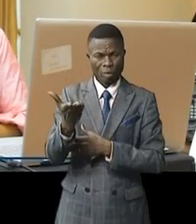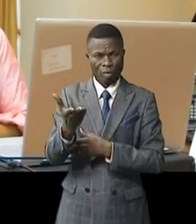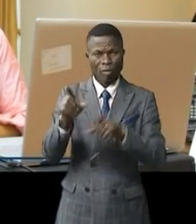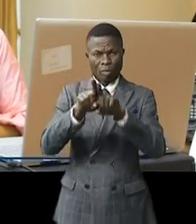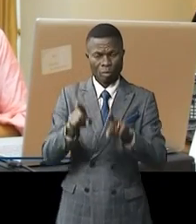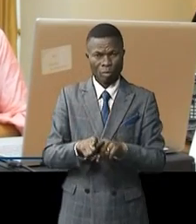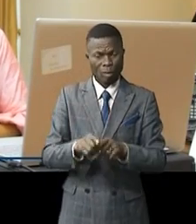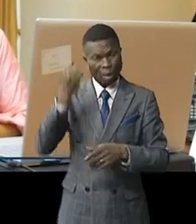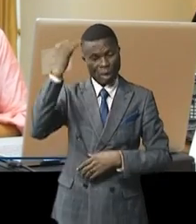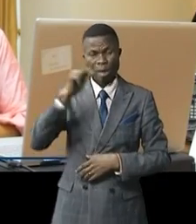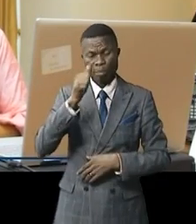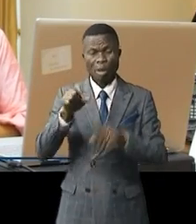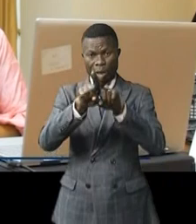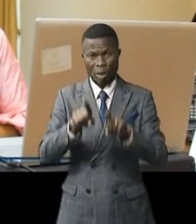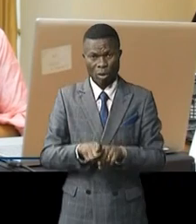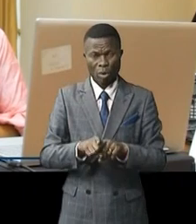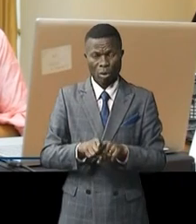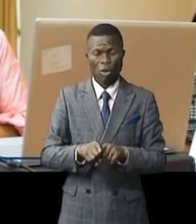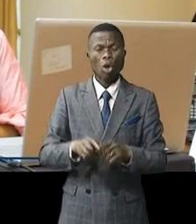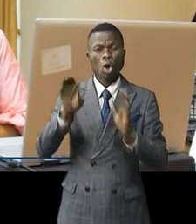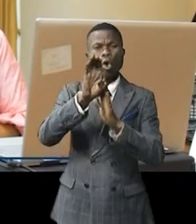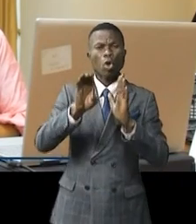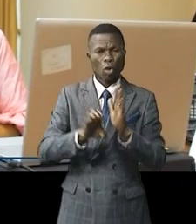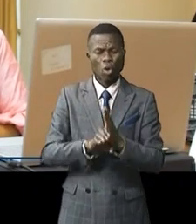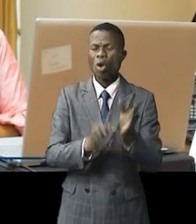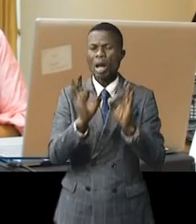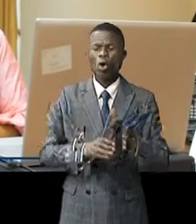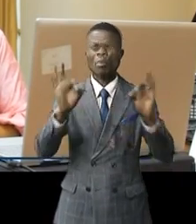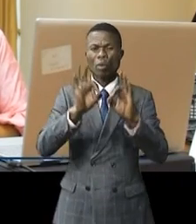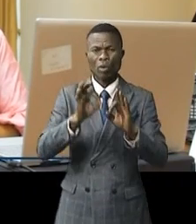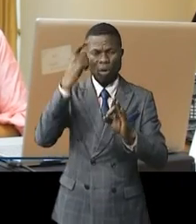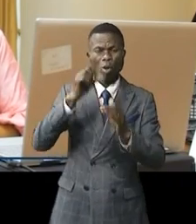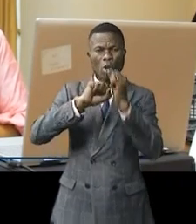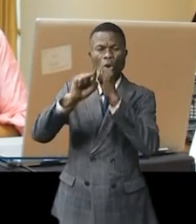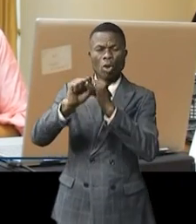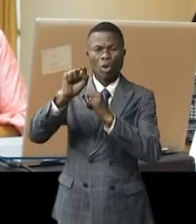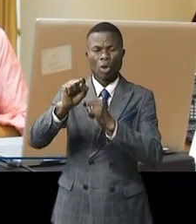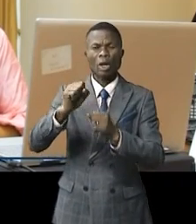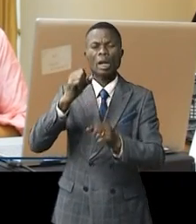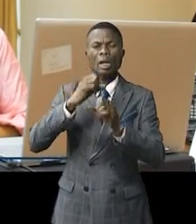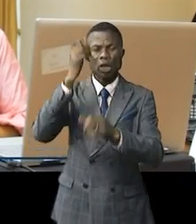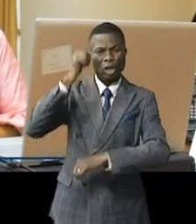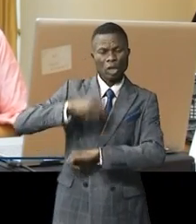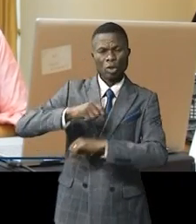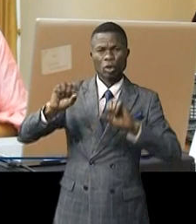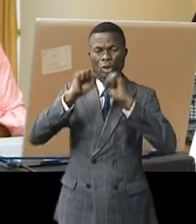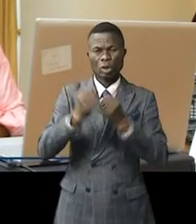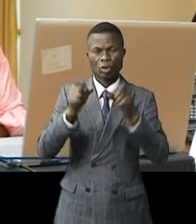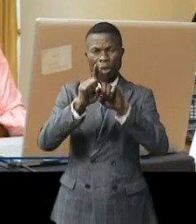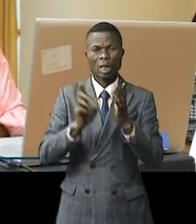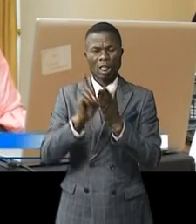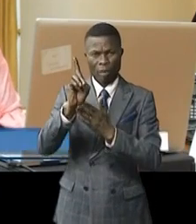ce n'est ni une option, mais plutôt une condition nécessaire pour la promotion de la justice sociale et le développement.